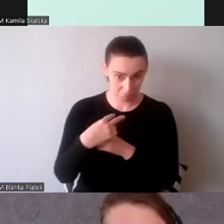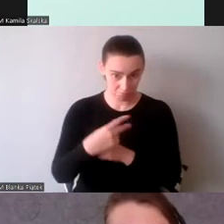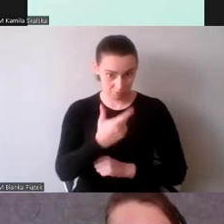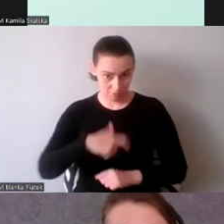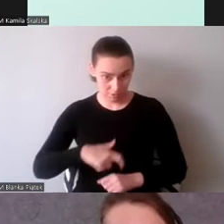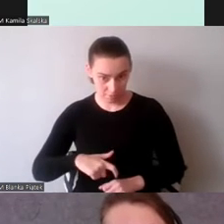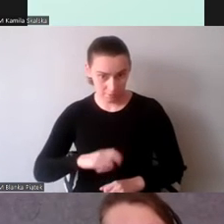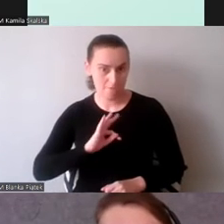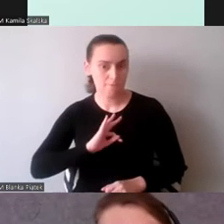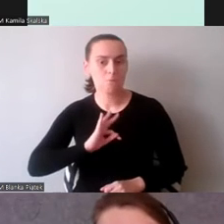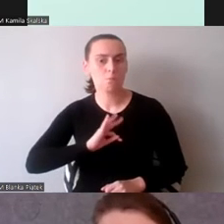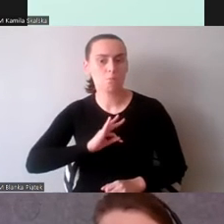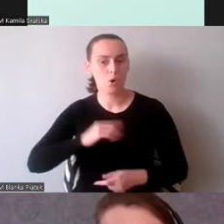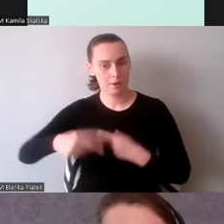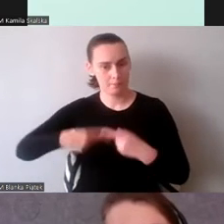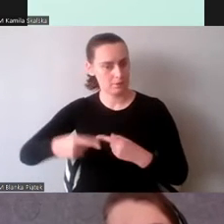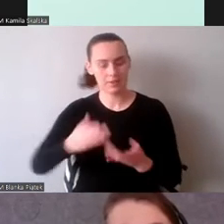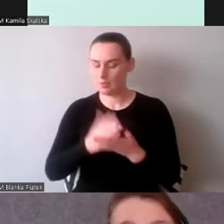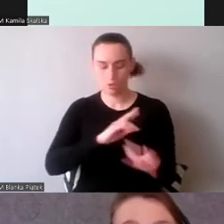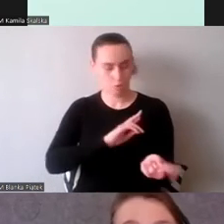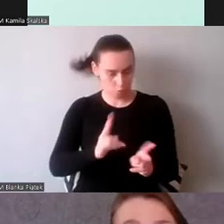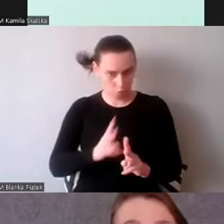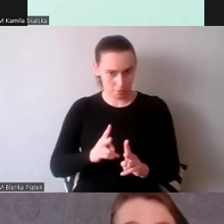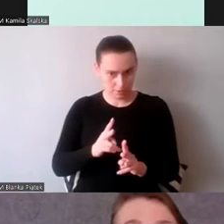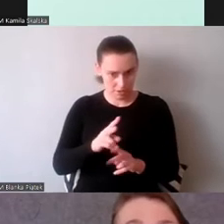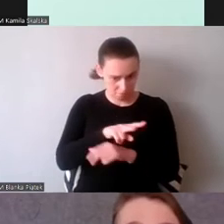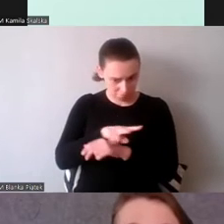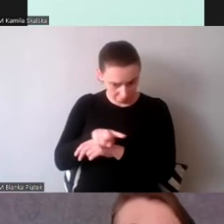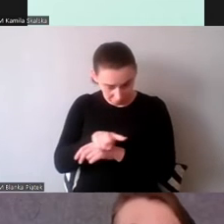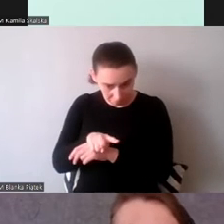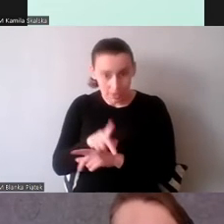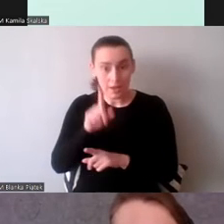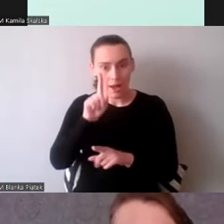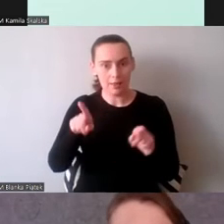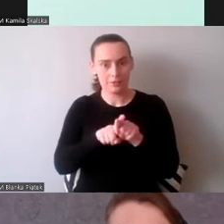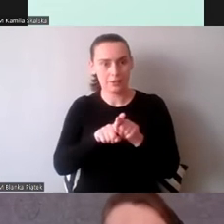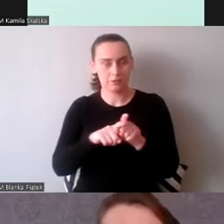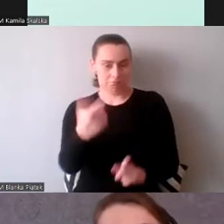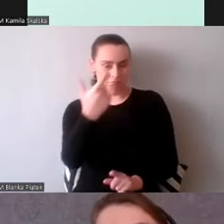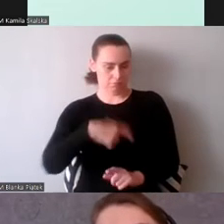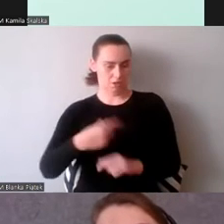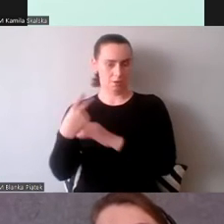do samego tłumaczenia, ale również monitorujemy samych siebie.